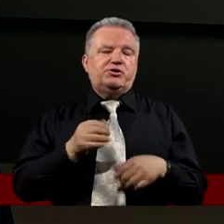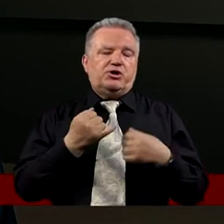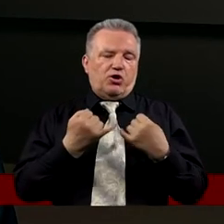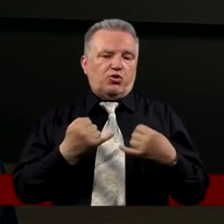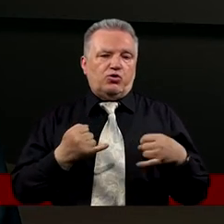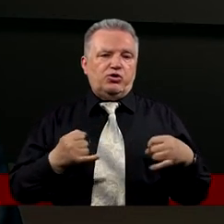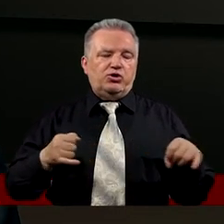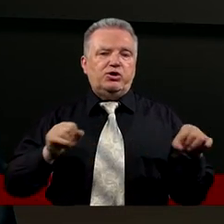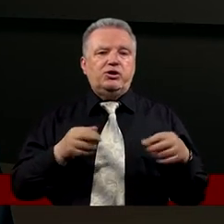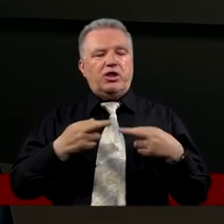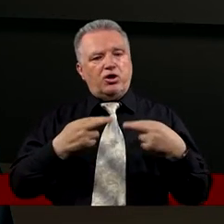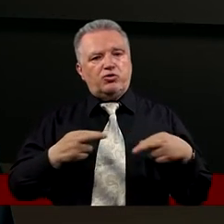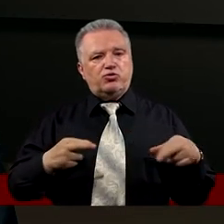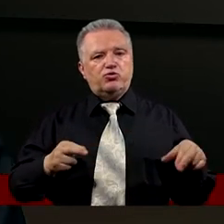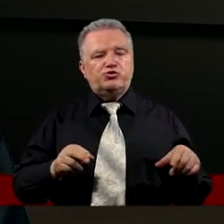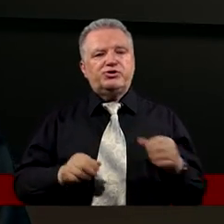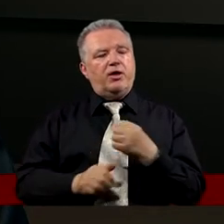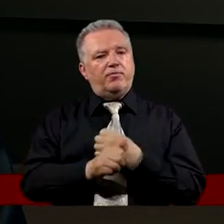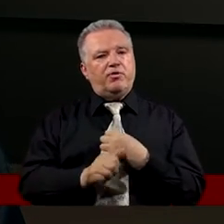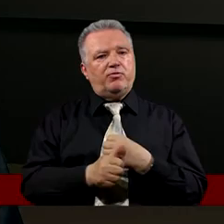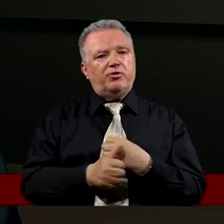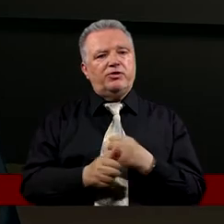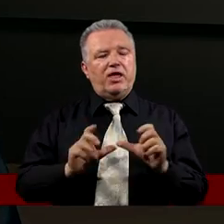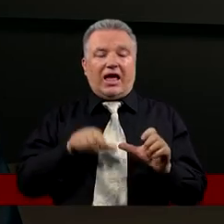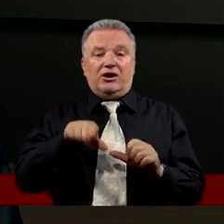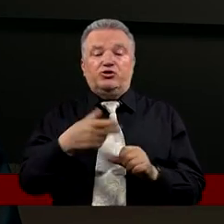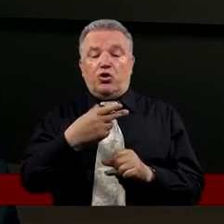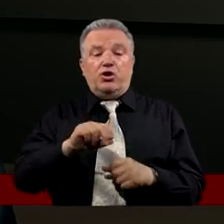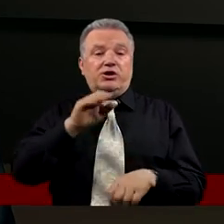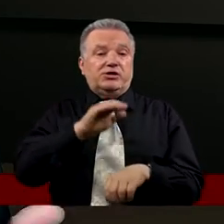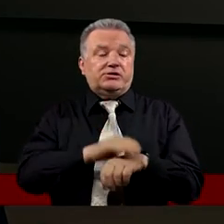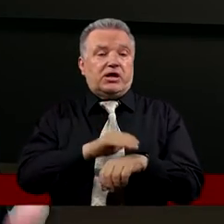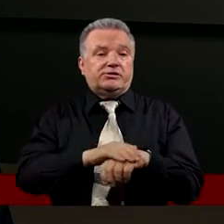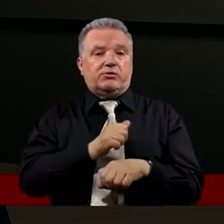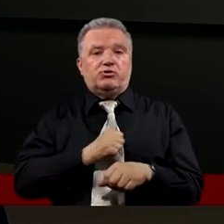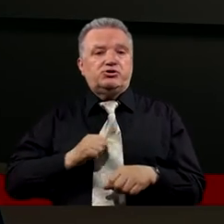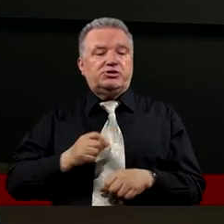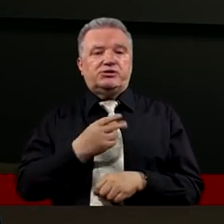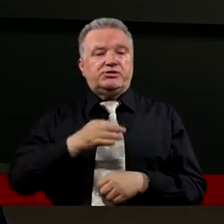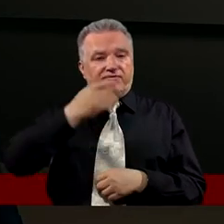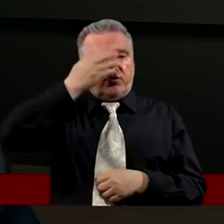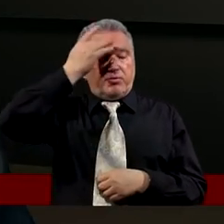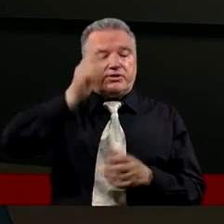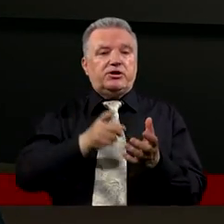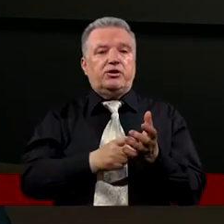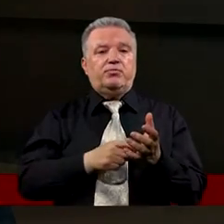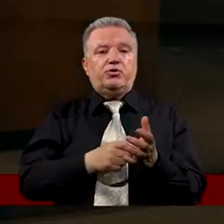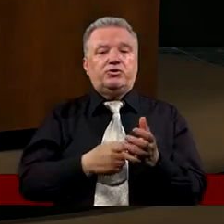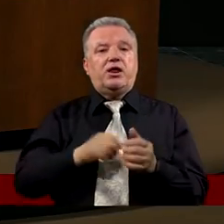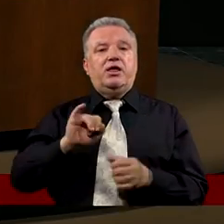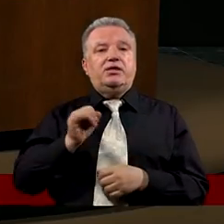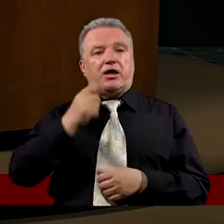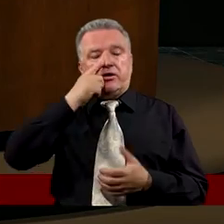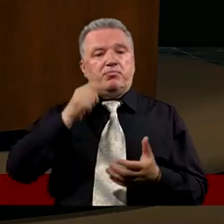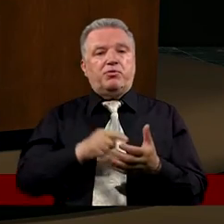Ale to co powiedział Chrystus Nie zgadzało się w tym momencie Z wyobrażeniem Piotra O tym, jakim